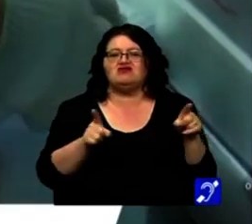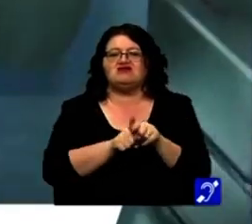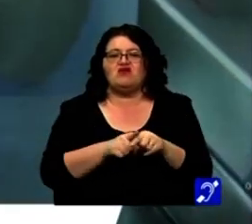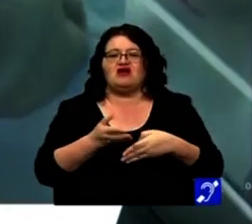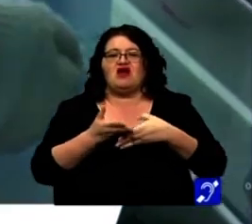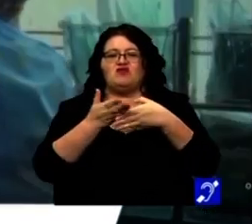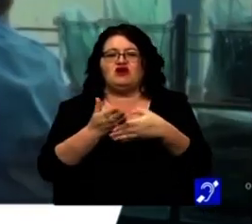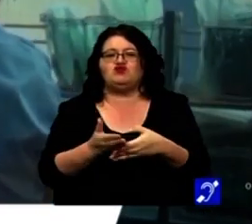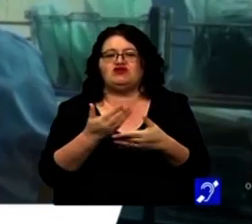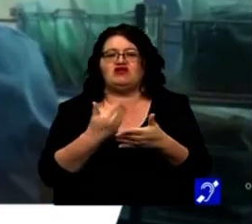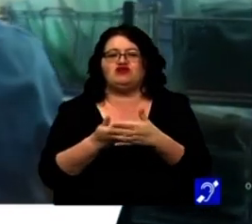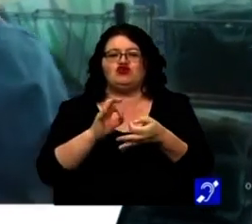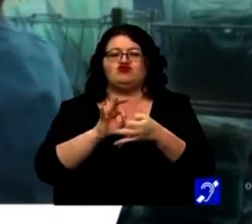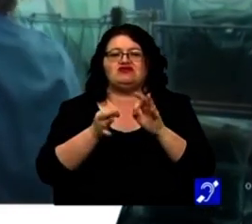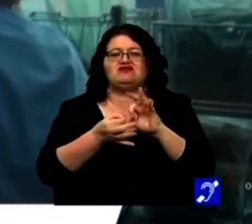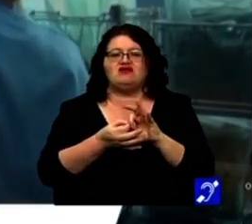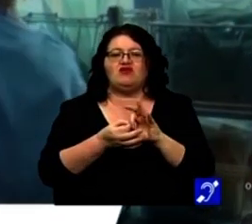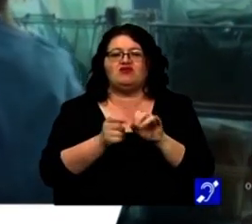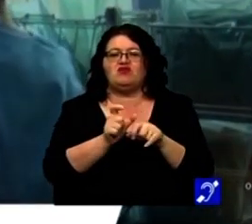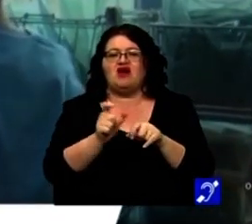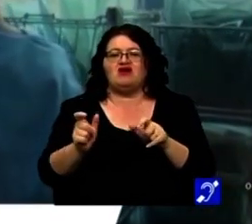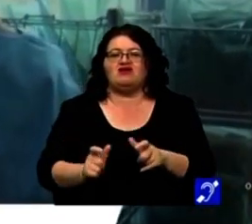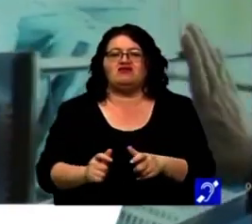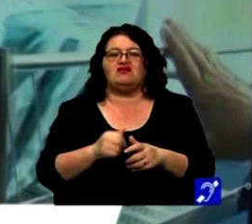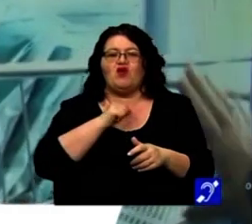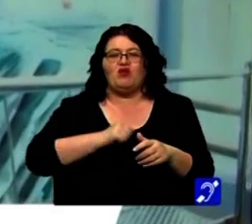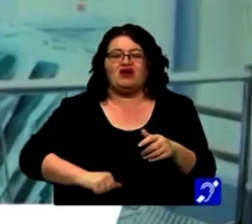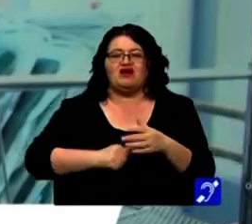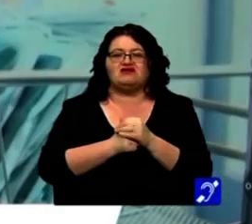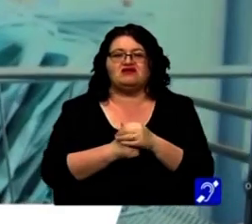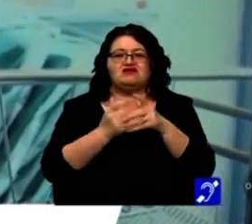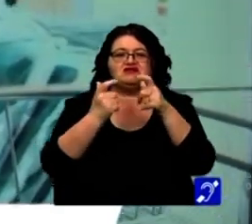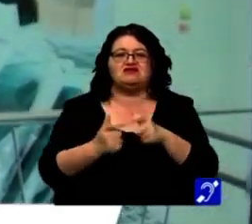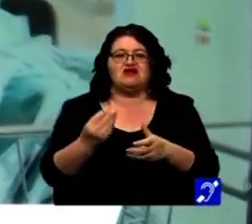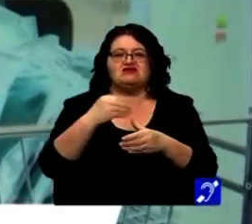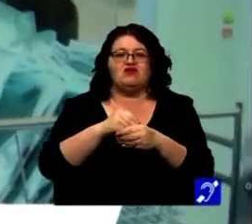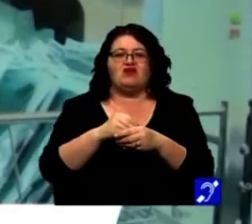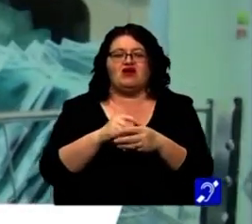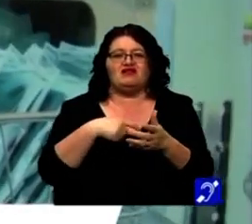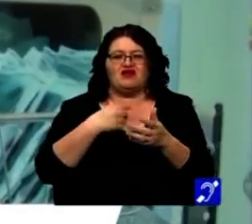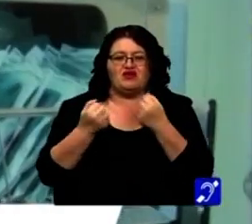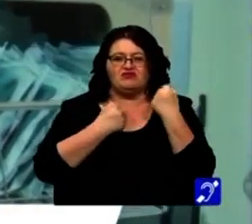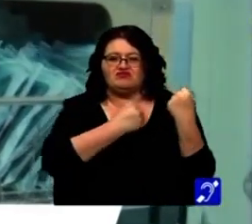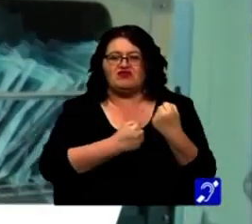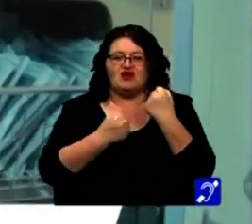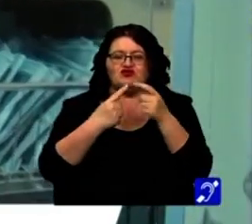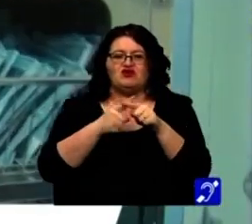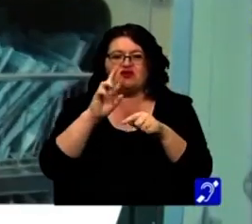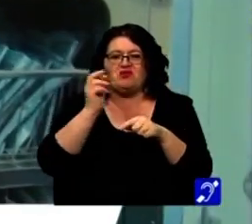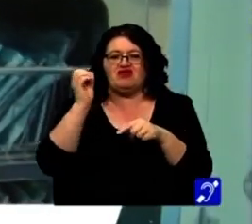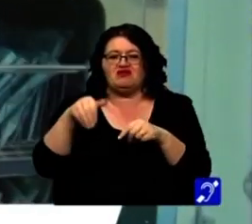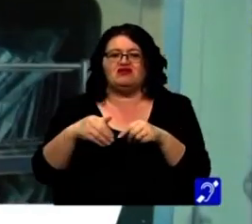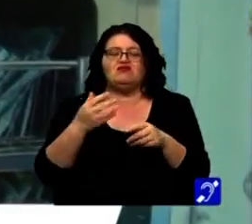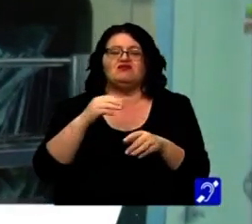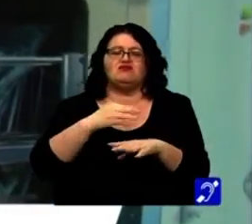am ajutat și la ceea ce înseamnă parte de bloc operator. Din secție mai lipsesc un angiograf și un remene. Mitropolitul